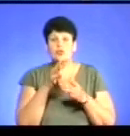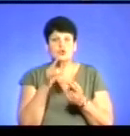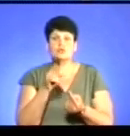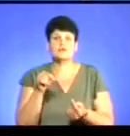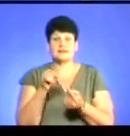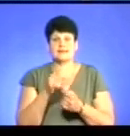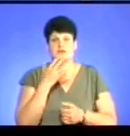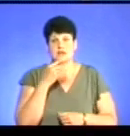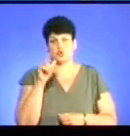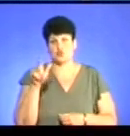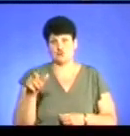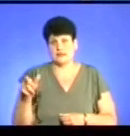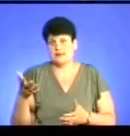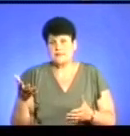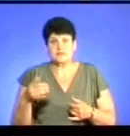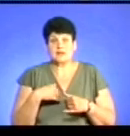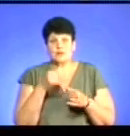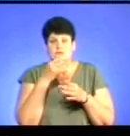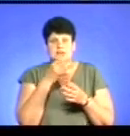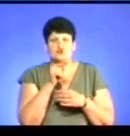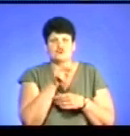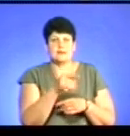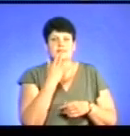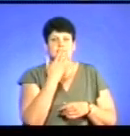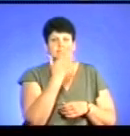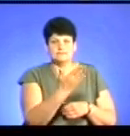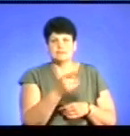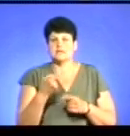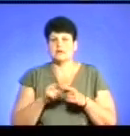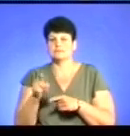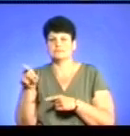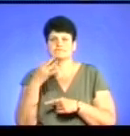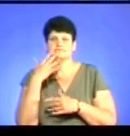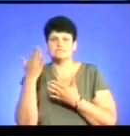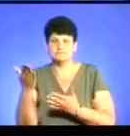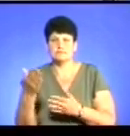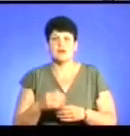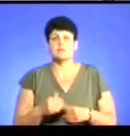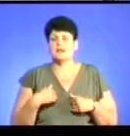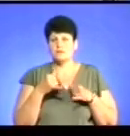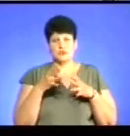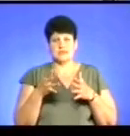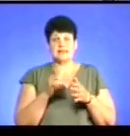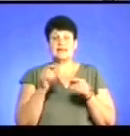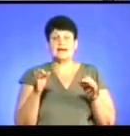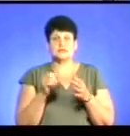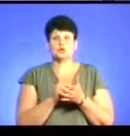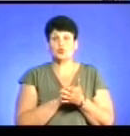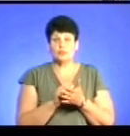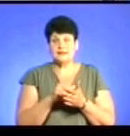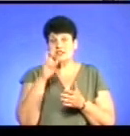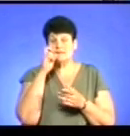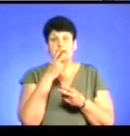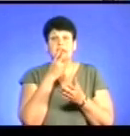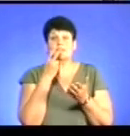національність людини, і не можна казати, що та людина тої національності, тому що жоден документ державний сьогодні не